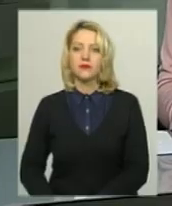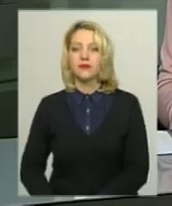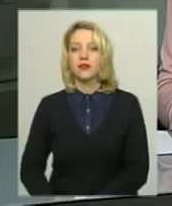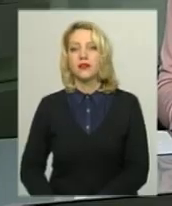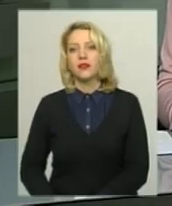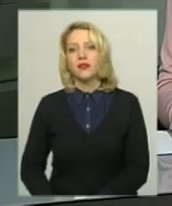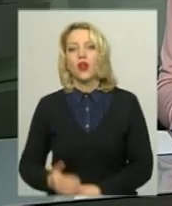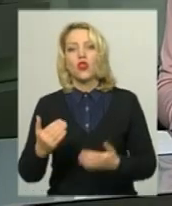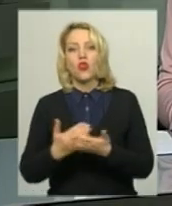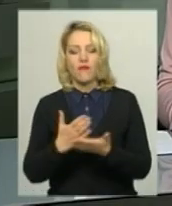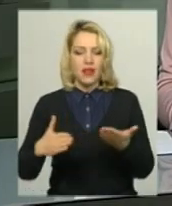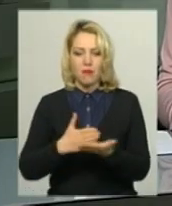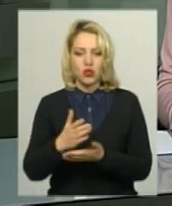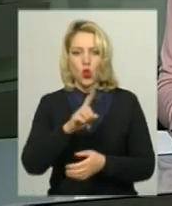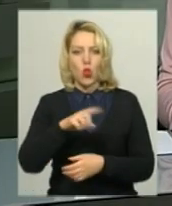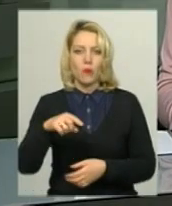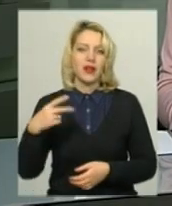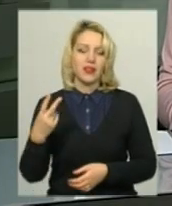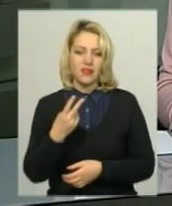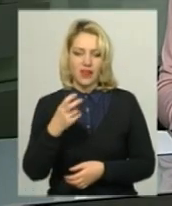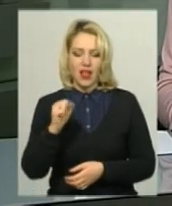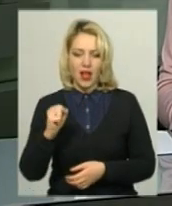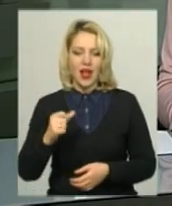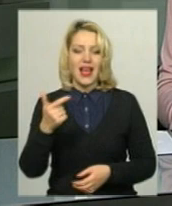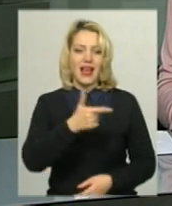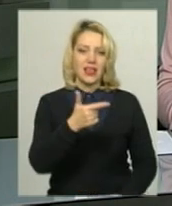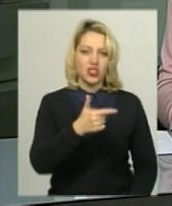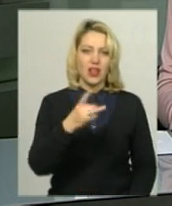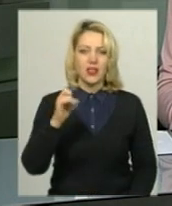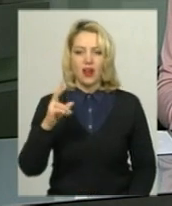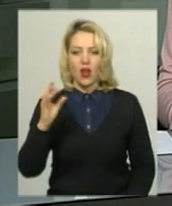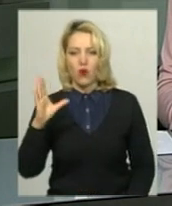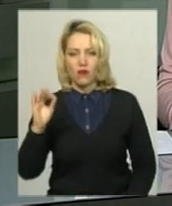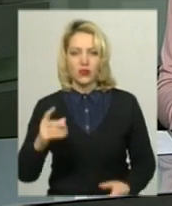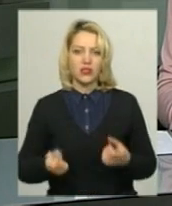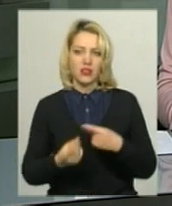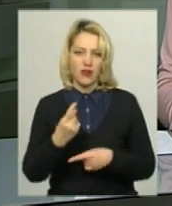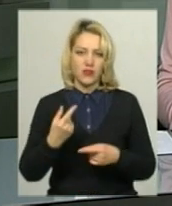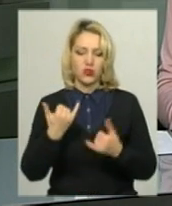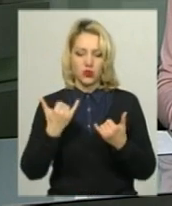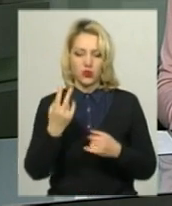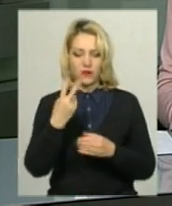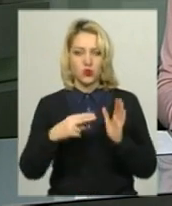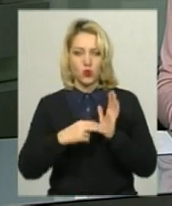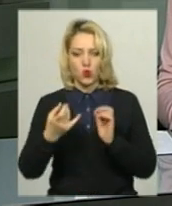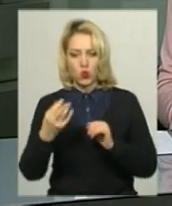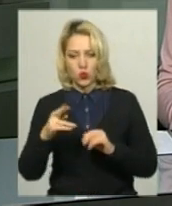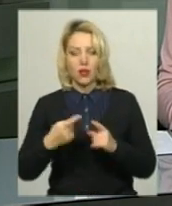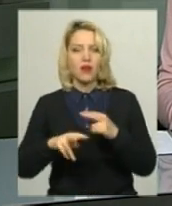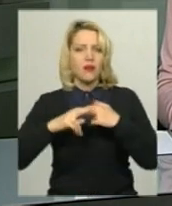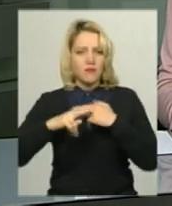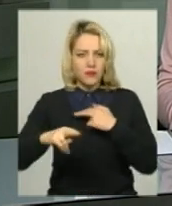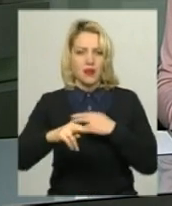Новий маршрут номер 2А «Гречани Ракове» з'явився сьогодні, 27 грудня, в Хмельницькому. Він ідентичний з